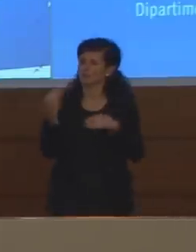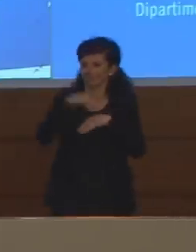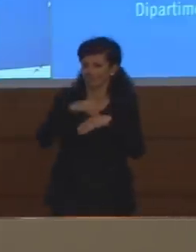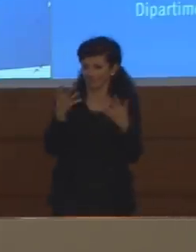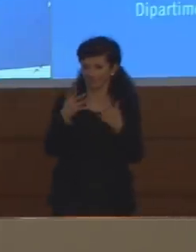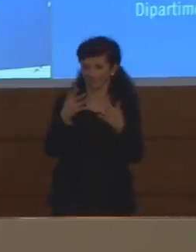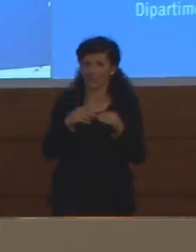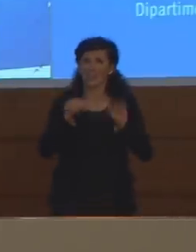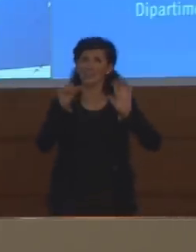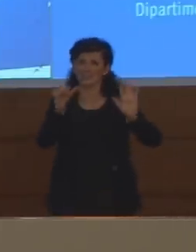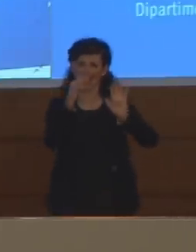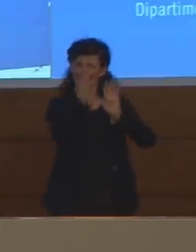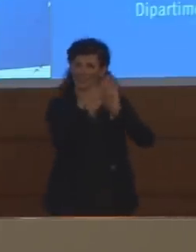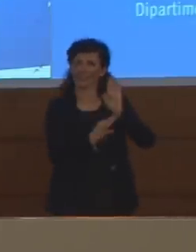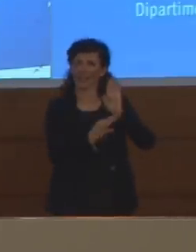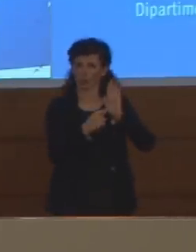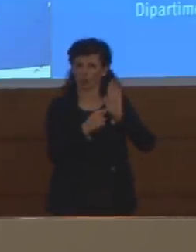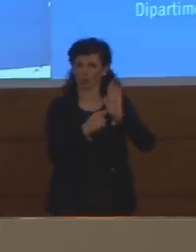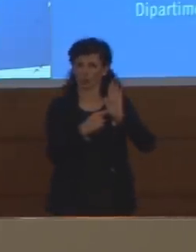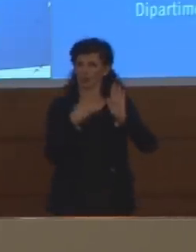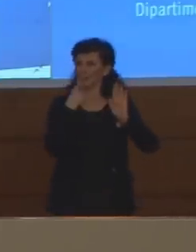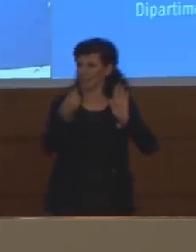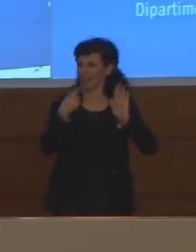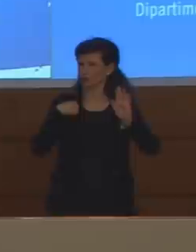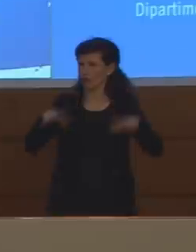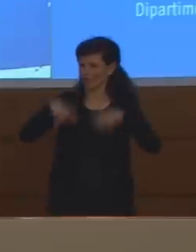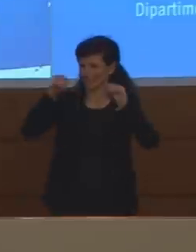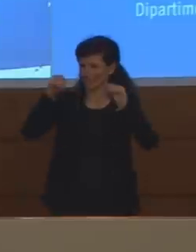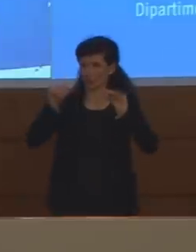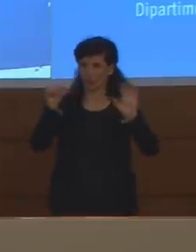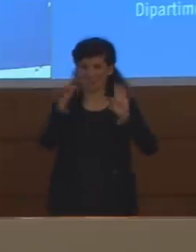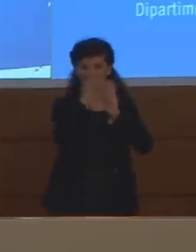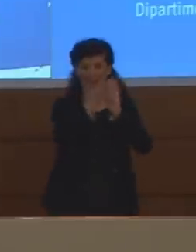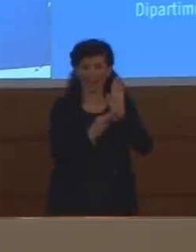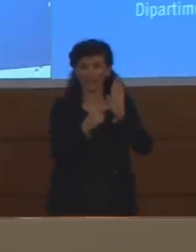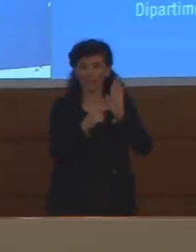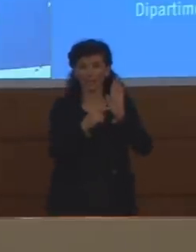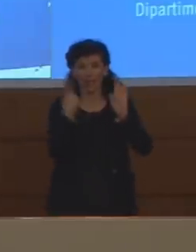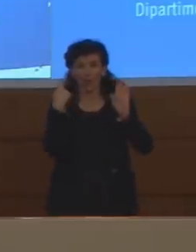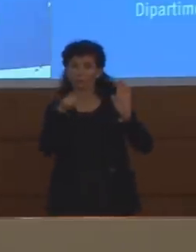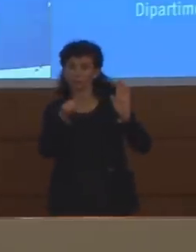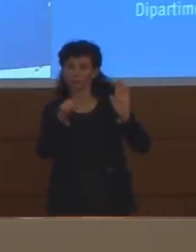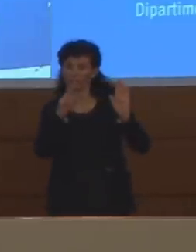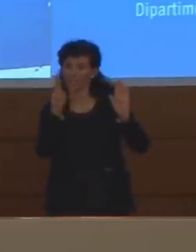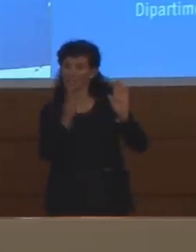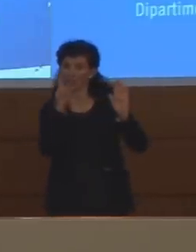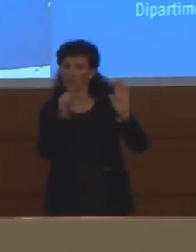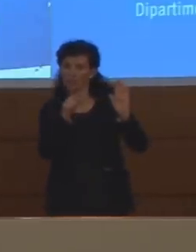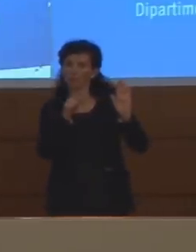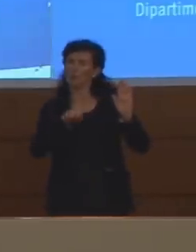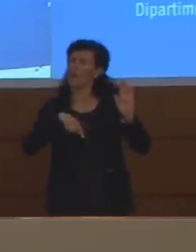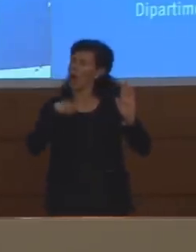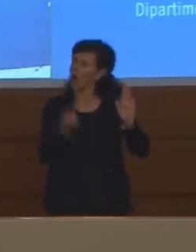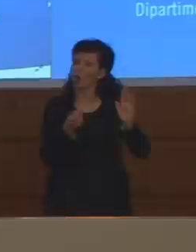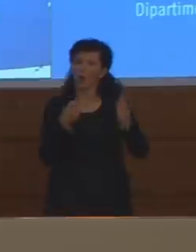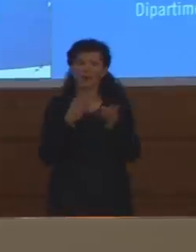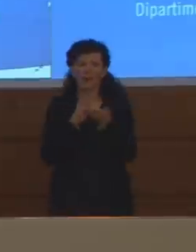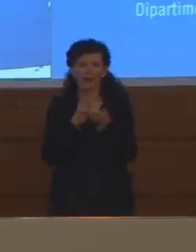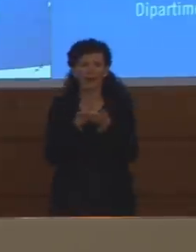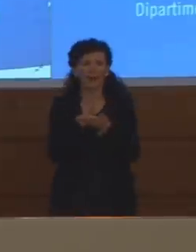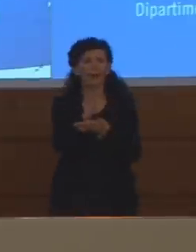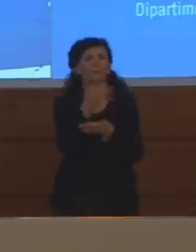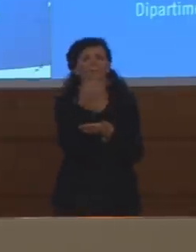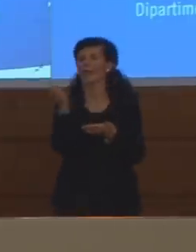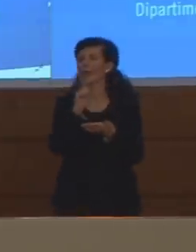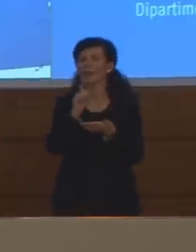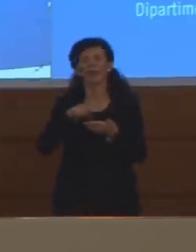sei indicatori che noi abbiamo discusso inizialmente questo è l'unico che sta andando ancora nella direzione sbagliata sta